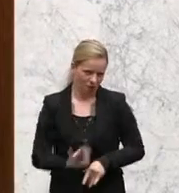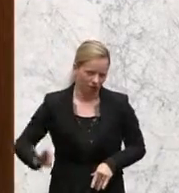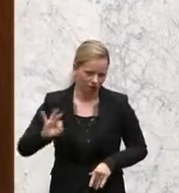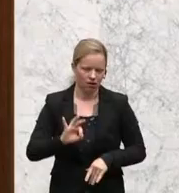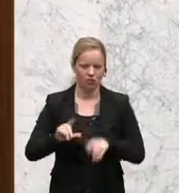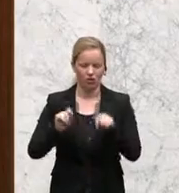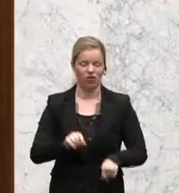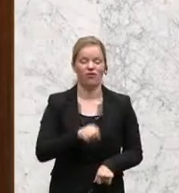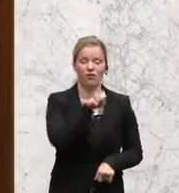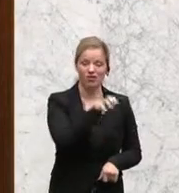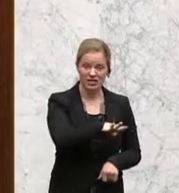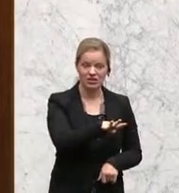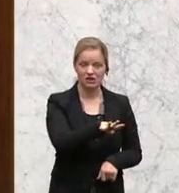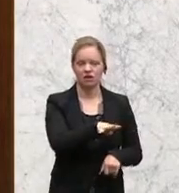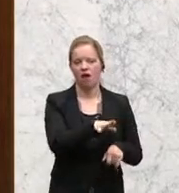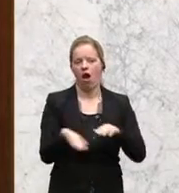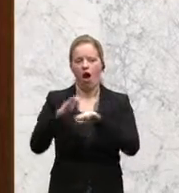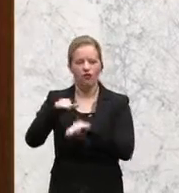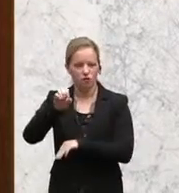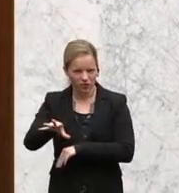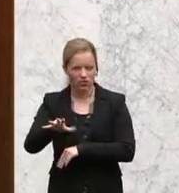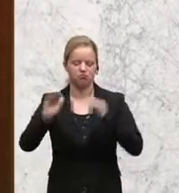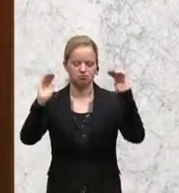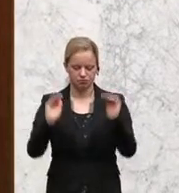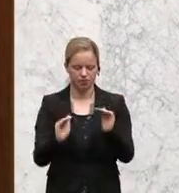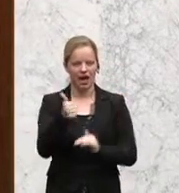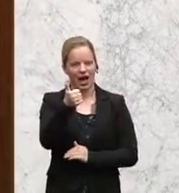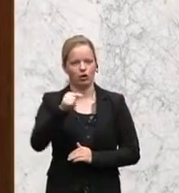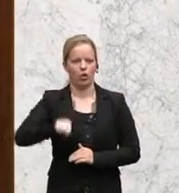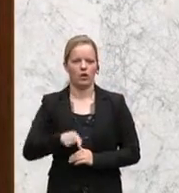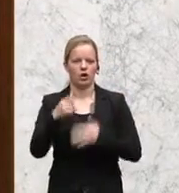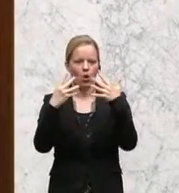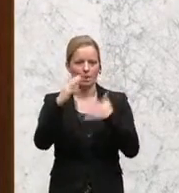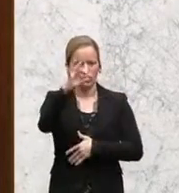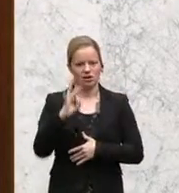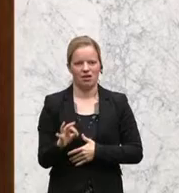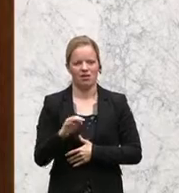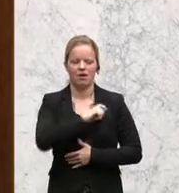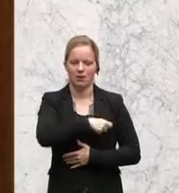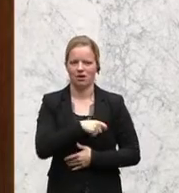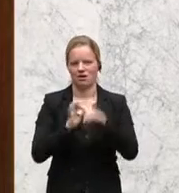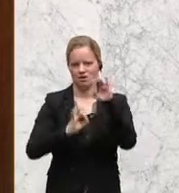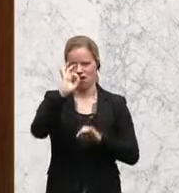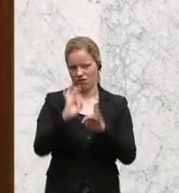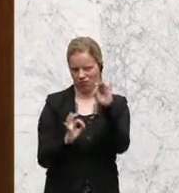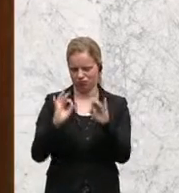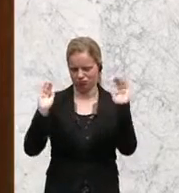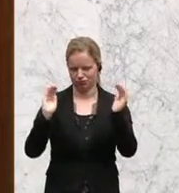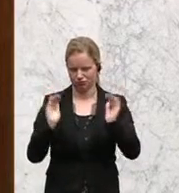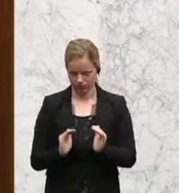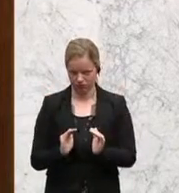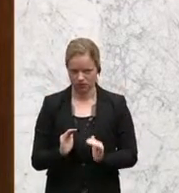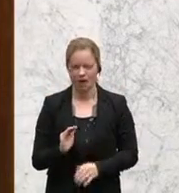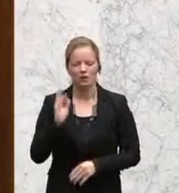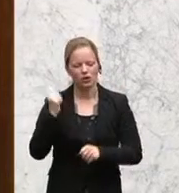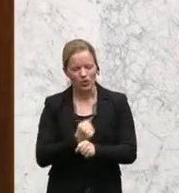Jahr 2014 auf 2015 ein Rückgang der Kriminalitätsrate um 1,9 Prozent zu verzeichnen gewesen. Wir sehen